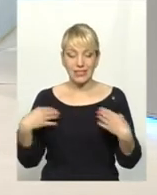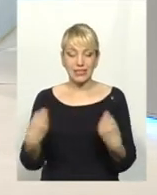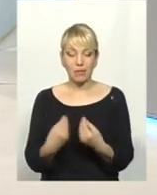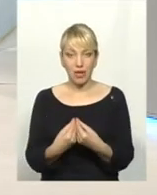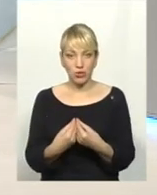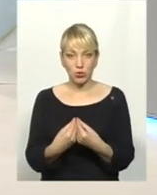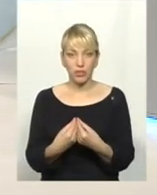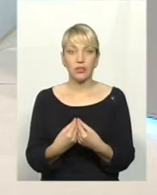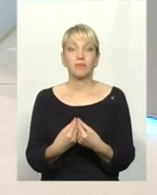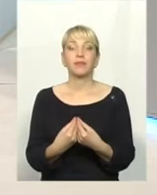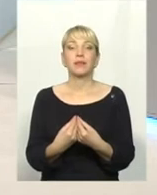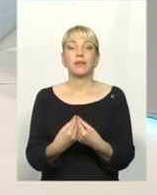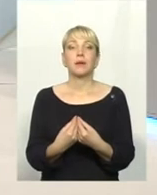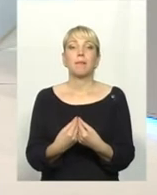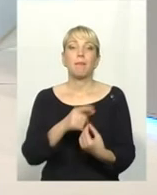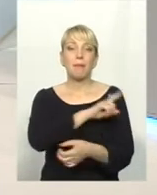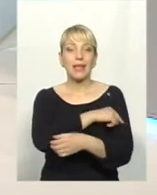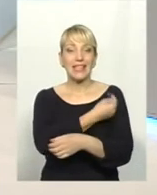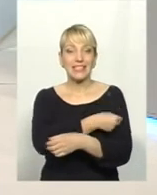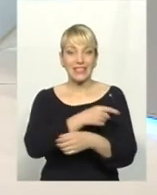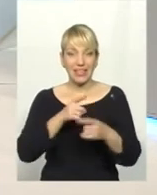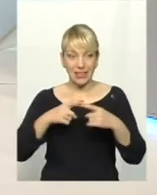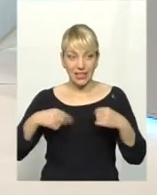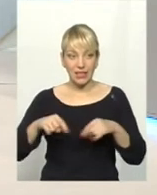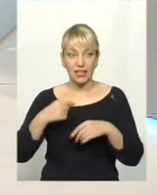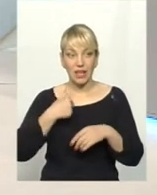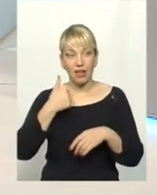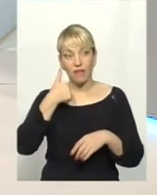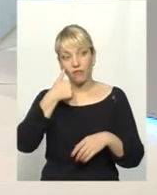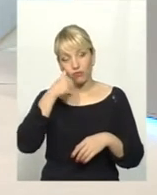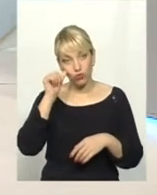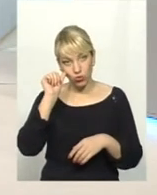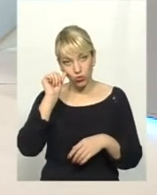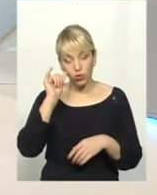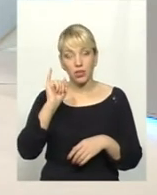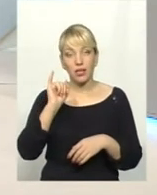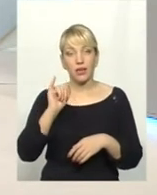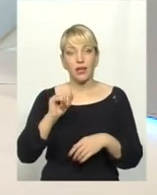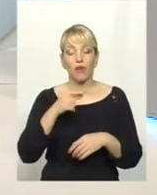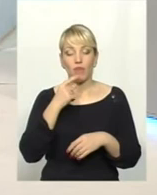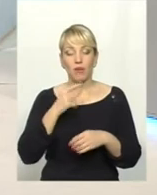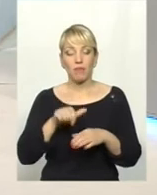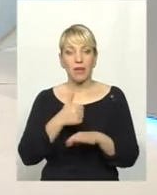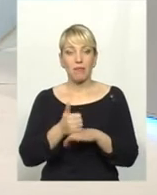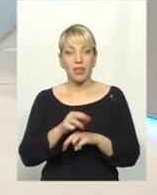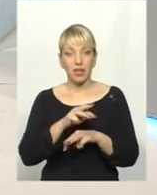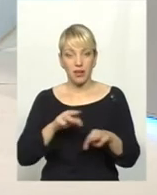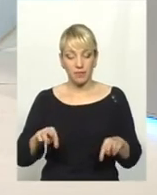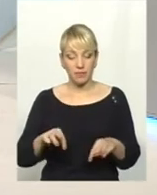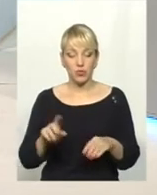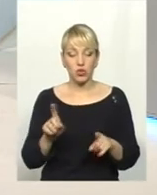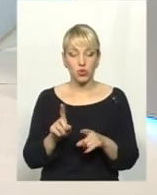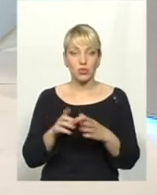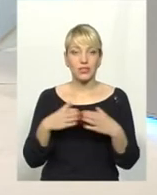от днями вчора і прем'єр про це говорив, що все, сімейна медицина, і це,